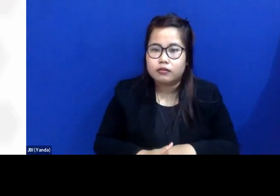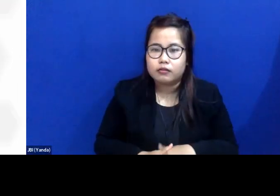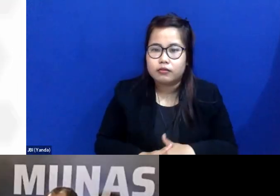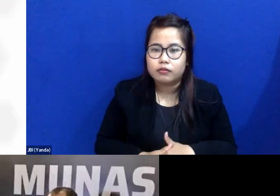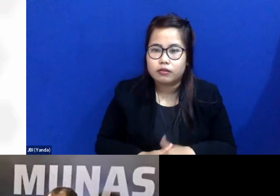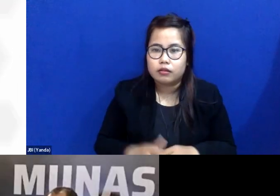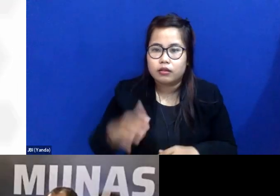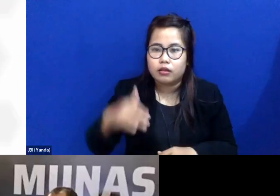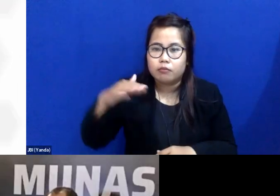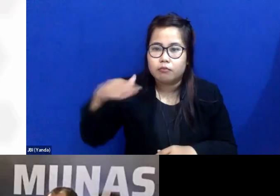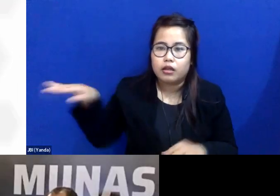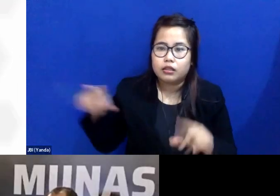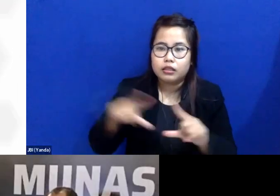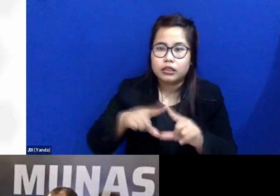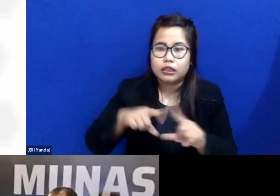Mbak Zakiya sepertinya